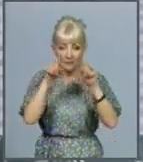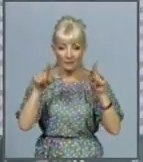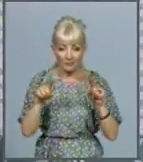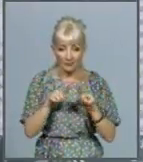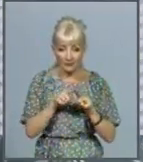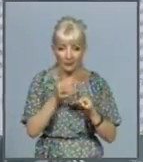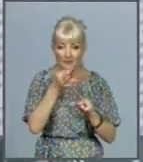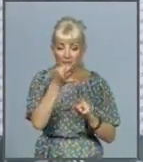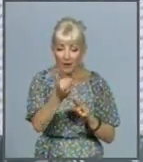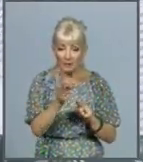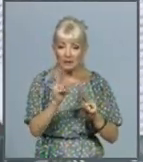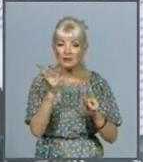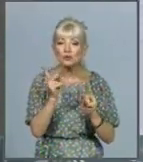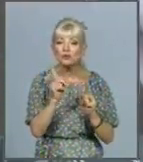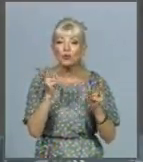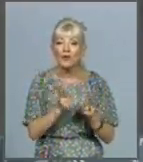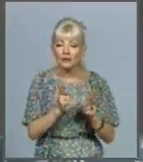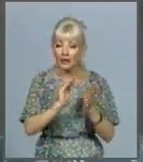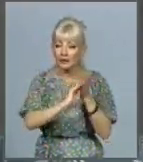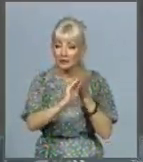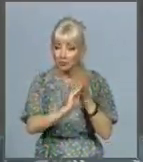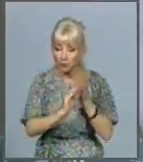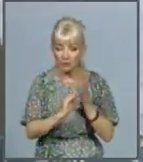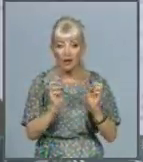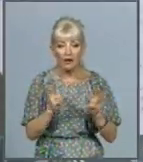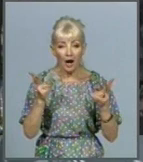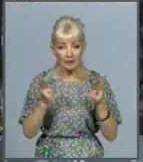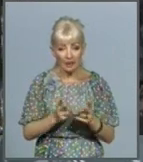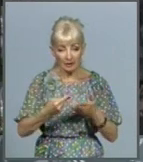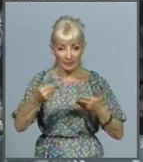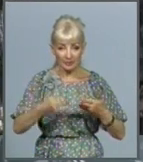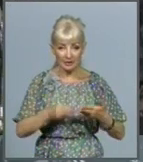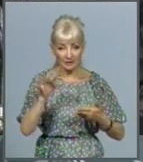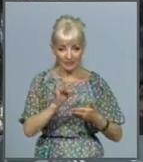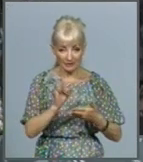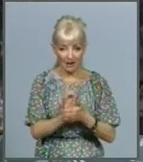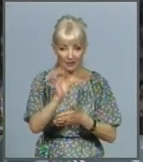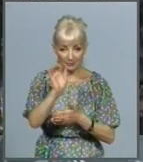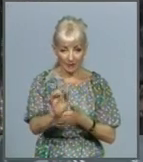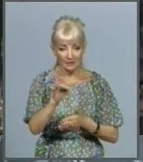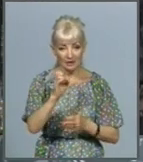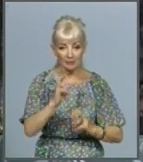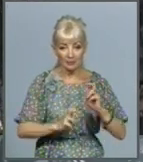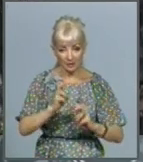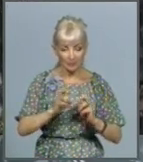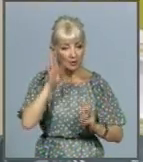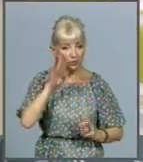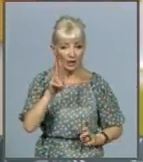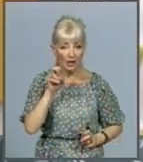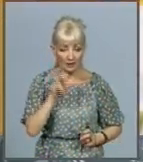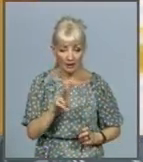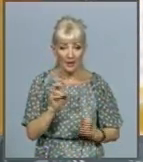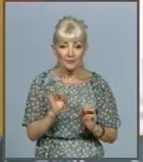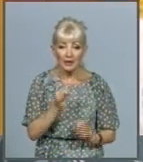заповнити в договорі, яким чином його необхідно підписати та направити назад на підприємство. Тарас Грущак зазначає, це можна